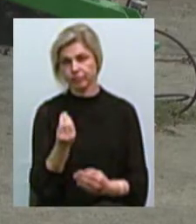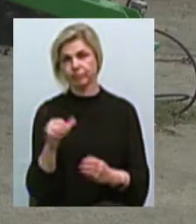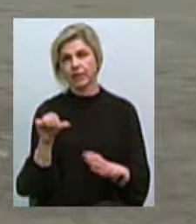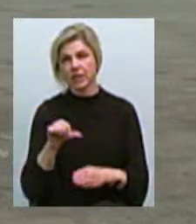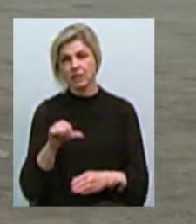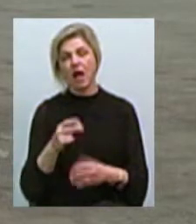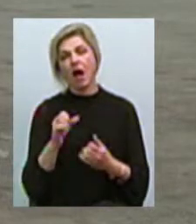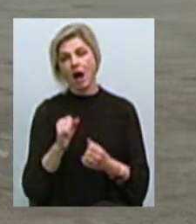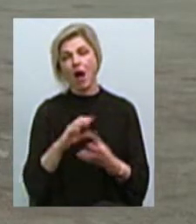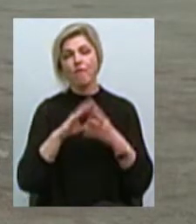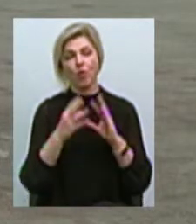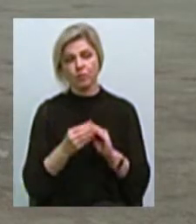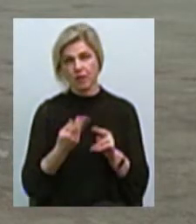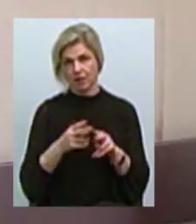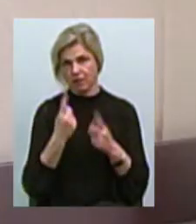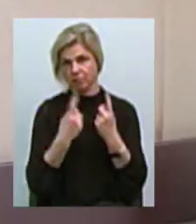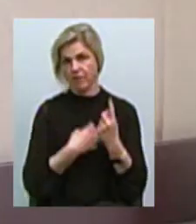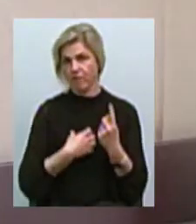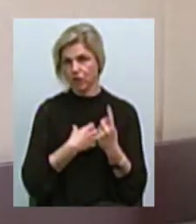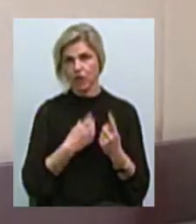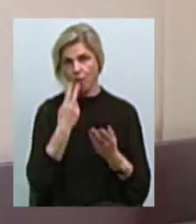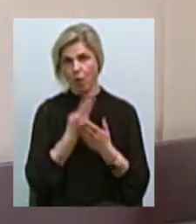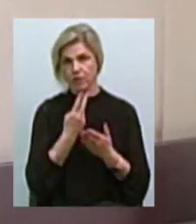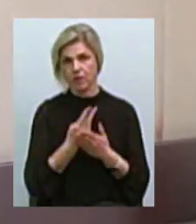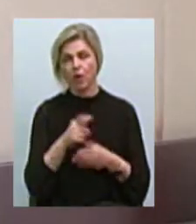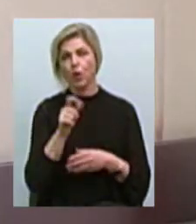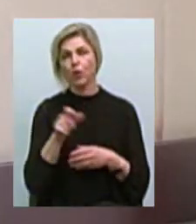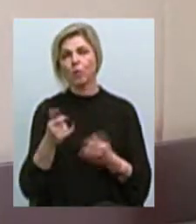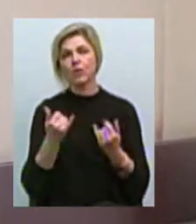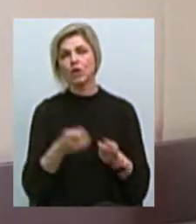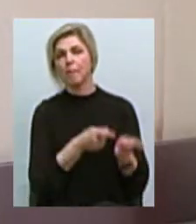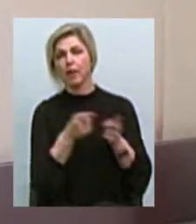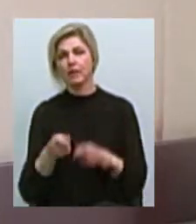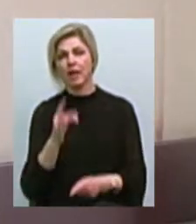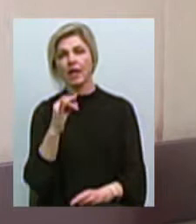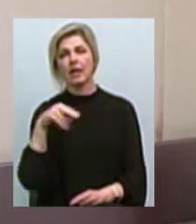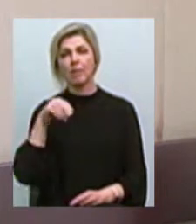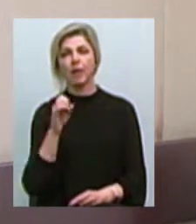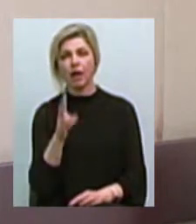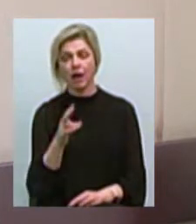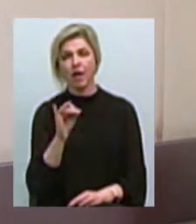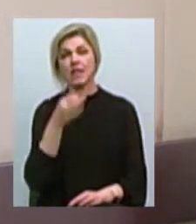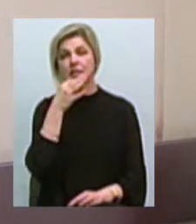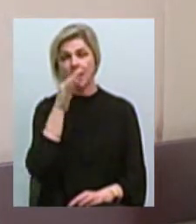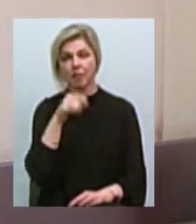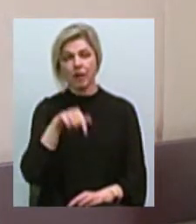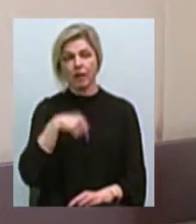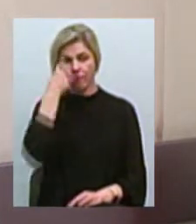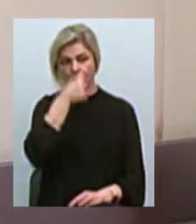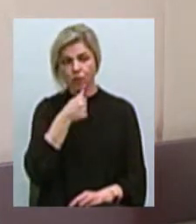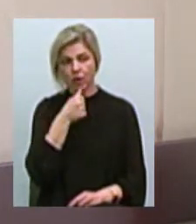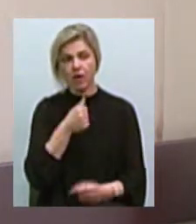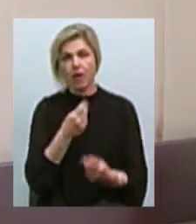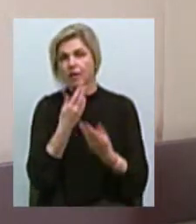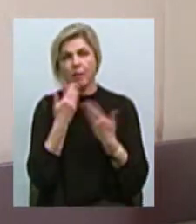основному це оці показники. Люди зараз приходять на ріпаки, дуже соняшніх, но в цьому році ціни немає на соняшніх,